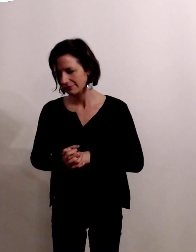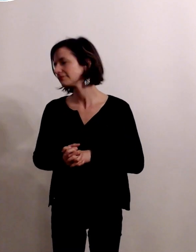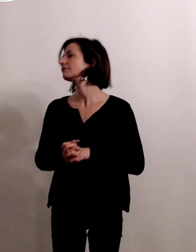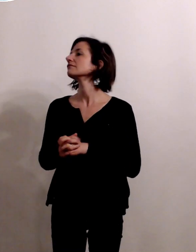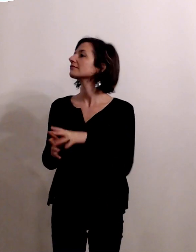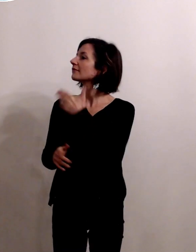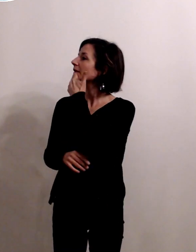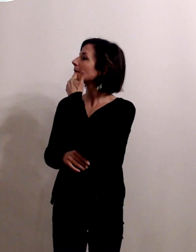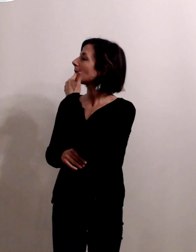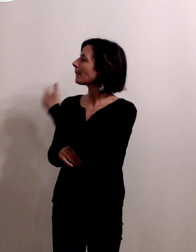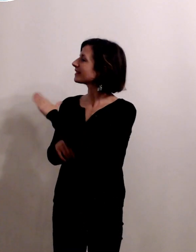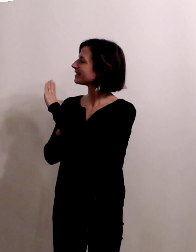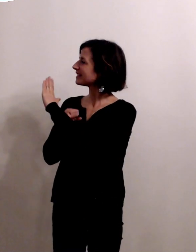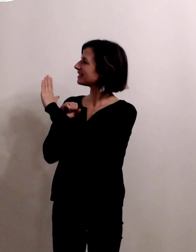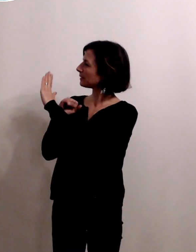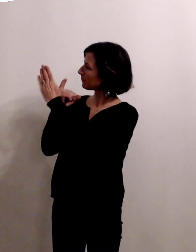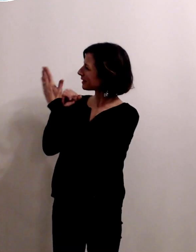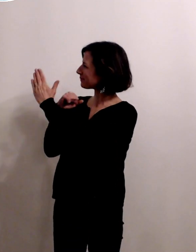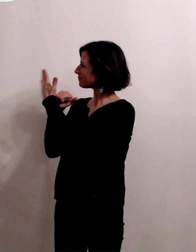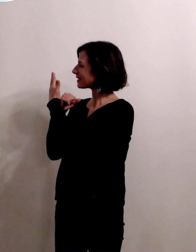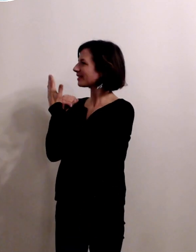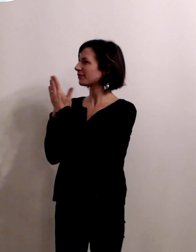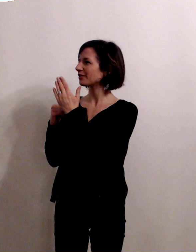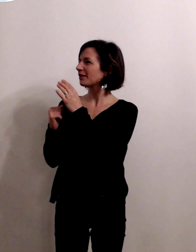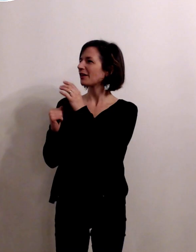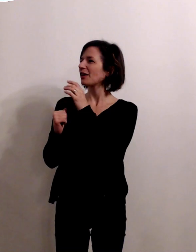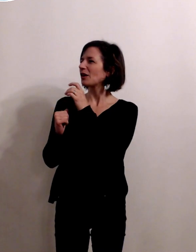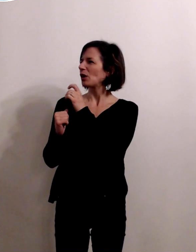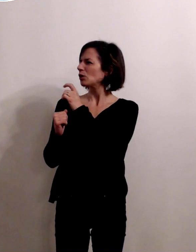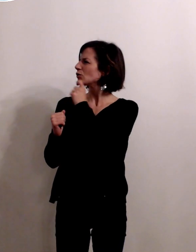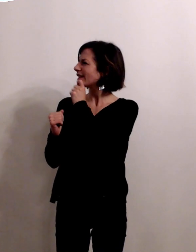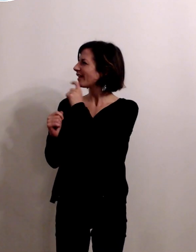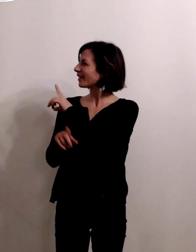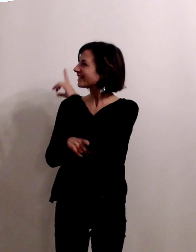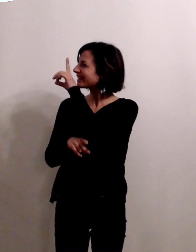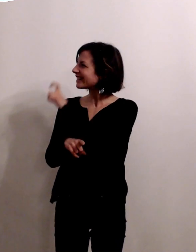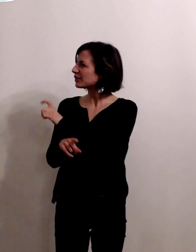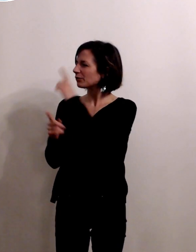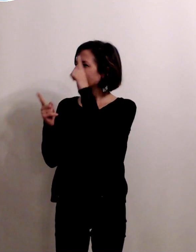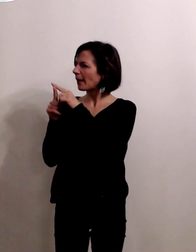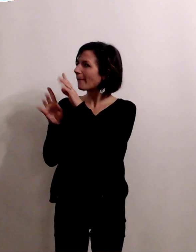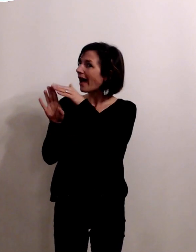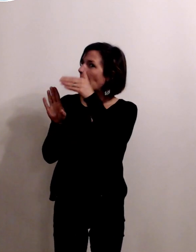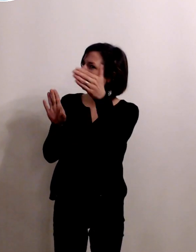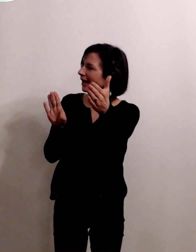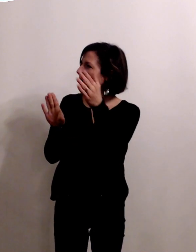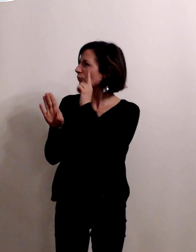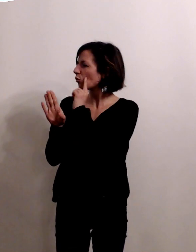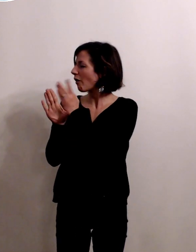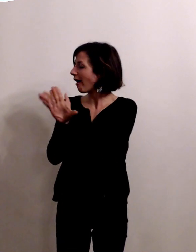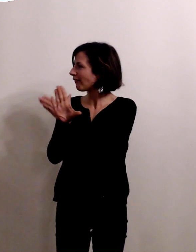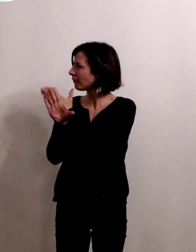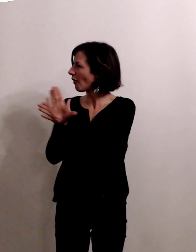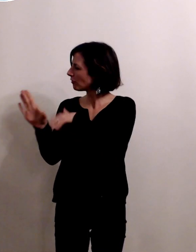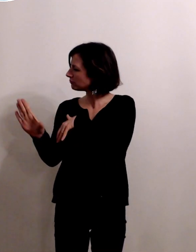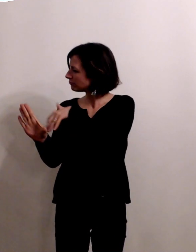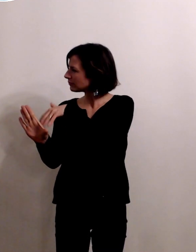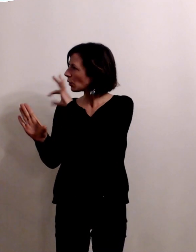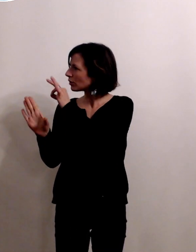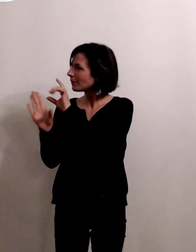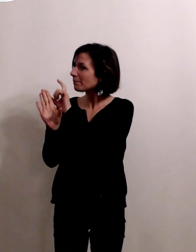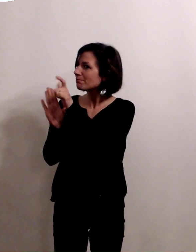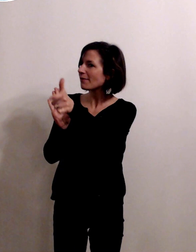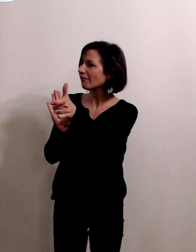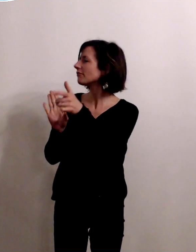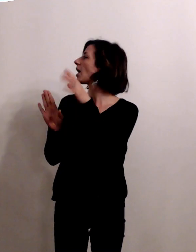merci pour votre présentation vous avez répondu à la première question que j'avais sur l'après on a beaucoup parlé de la préparation mais de savoir quels sont les relais